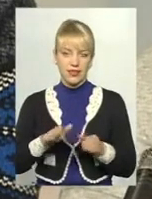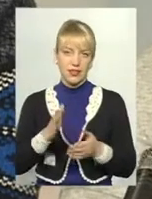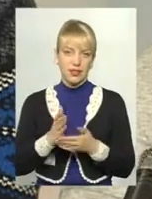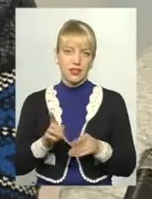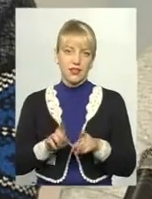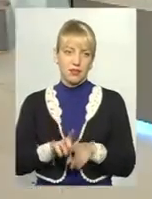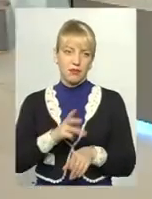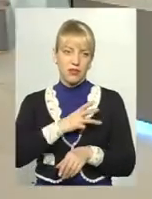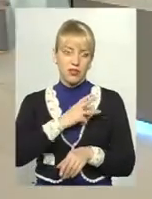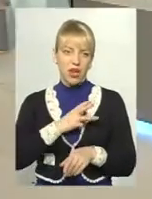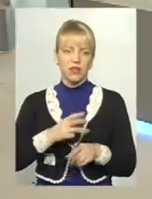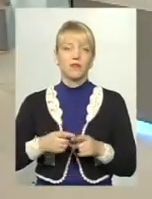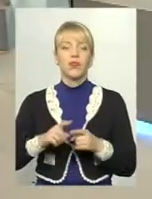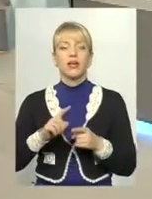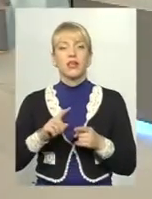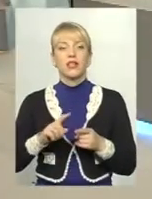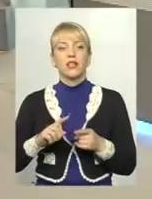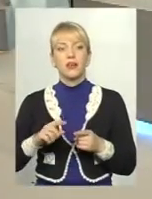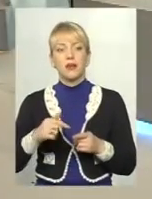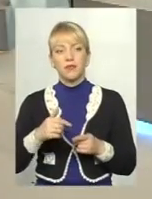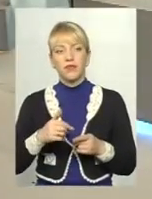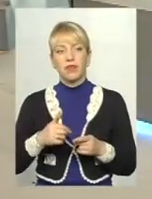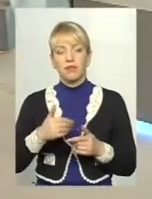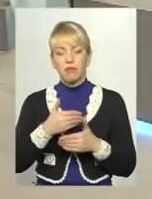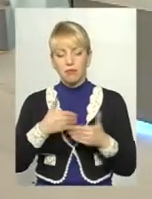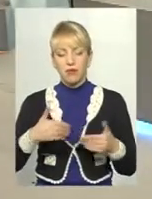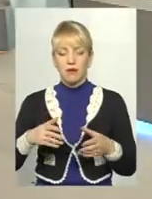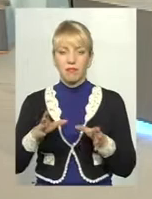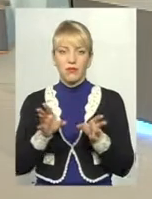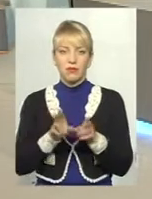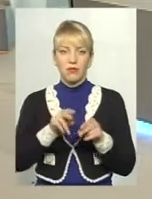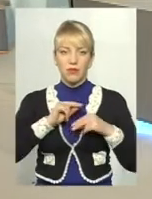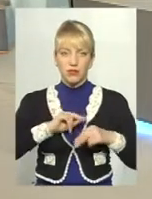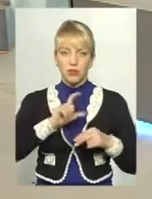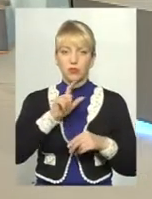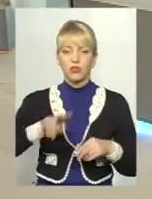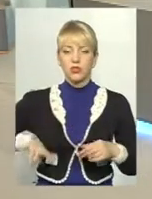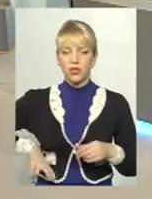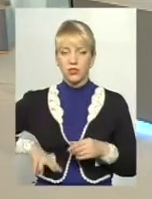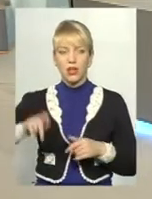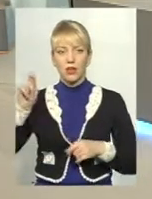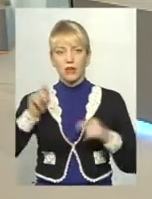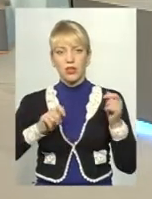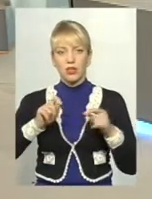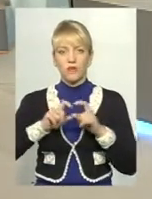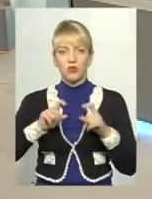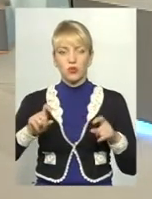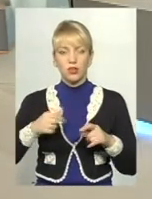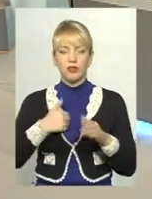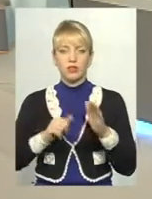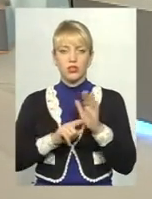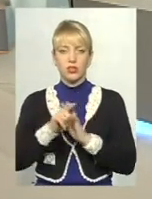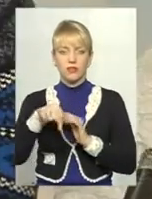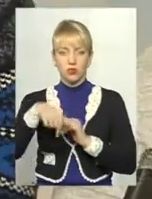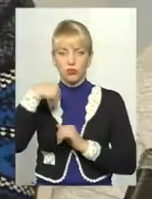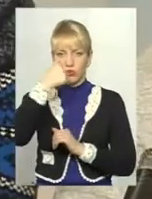дуже цікаво. Тому звертайтеся, директорами шкіл ми працюємо, приїжджаємо в школи, зараз якраз запустили в